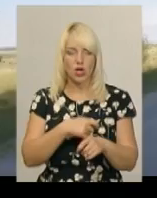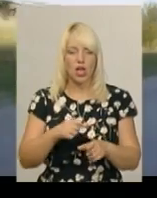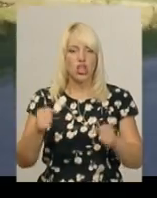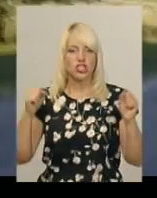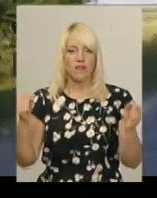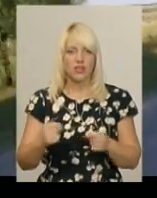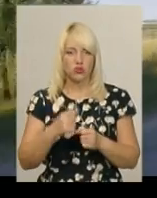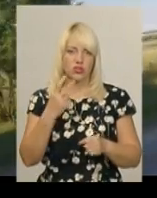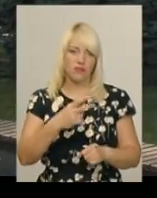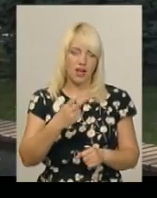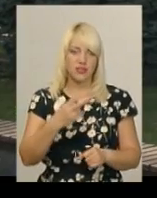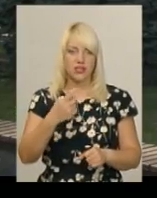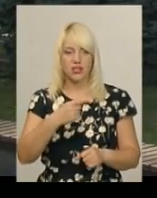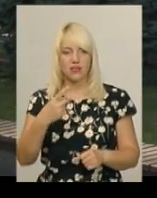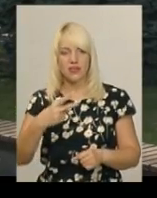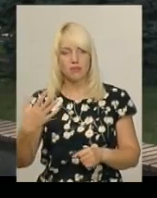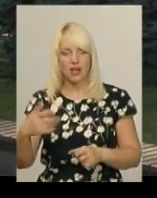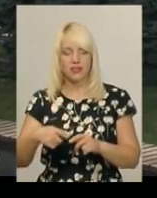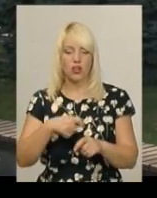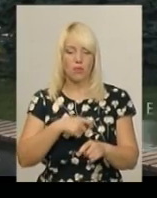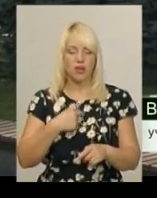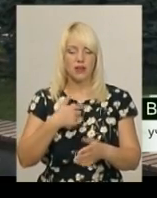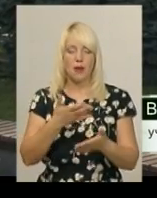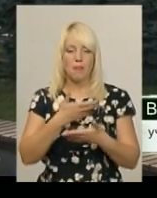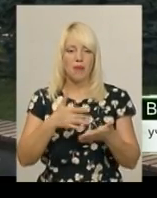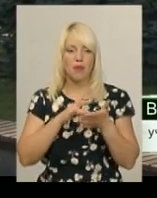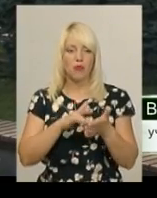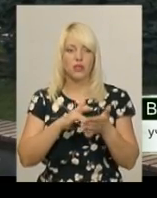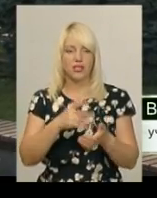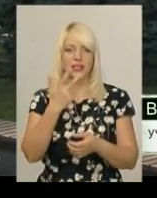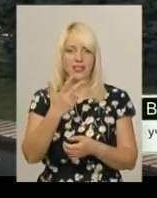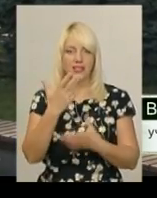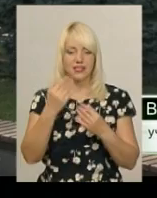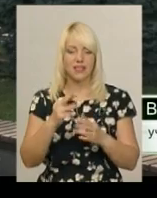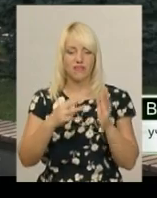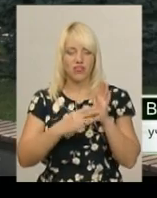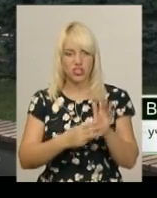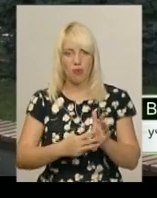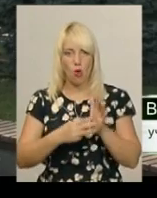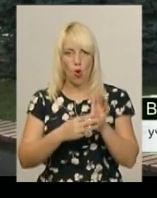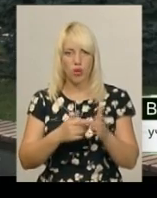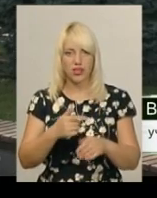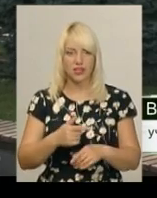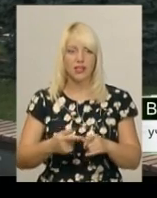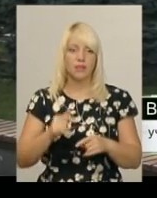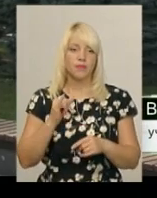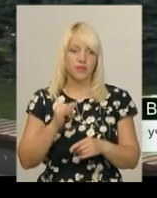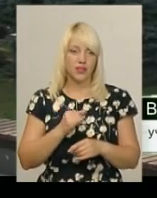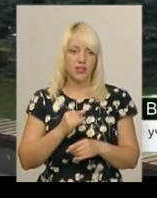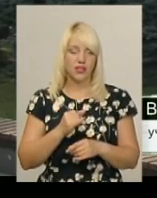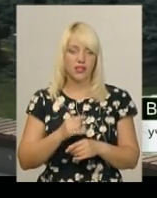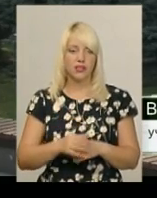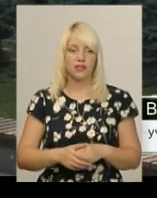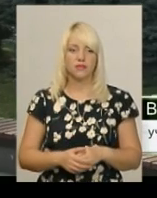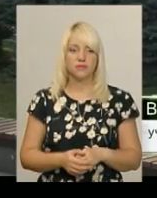-25 кілометрів за годину. Ми подорожували три дні, я порахував, і вісім годин. Наша подорож зайняла. Три дні і вісім годин.